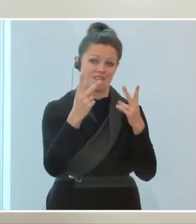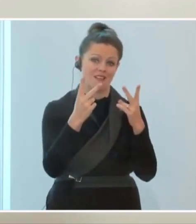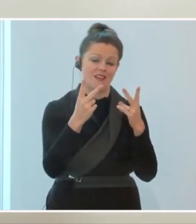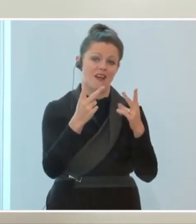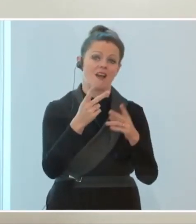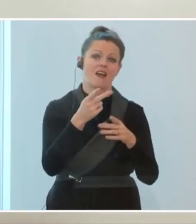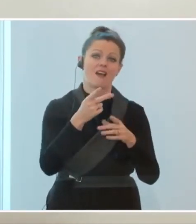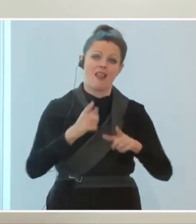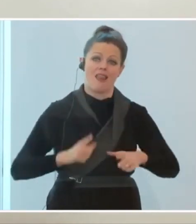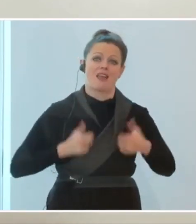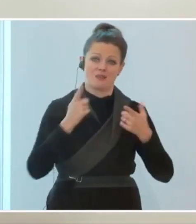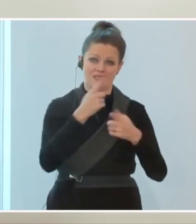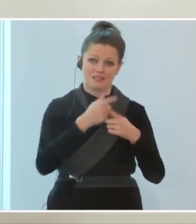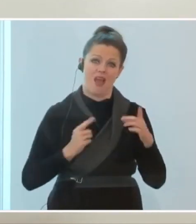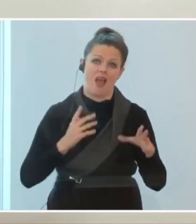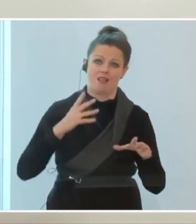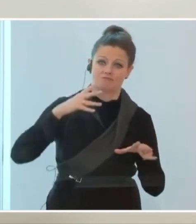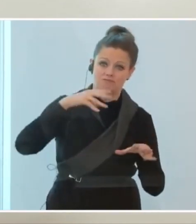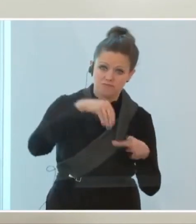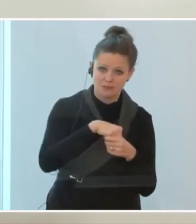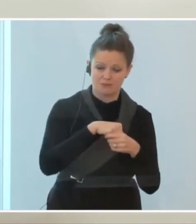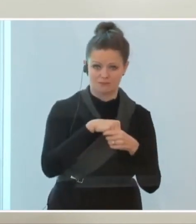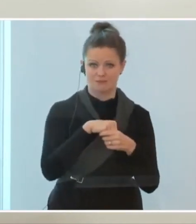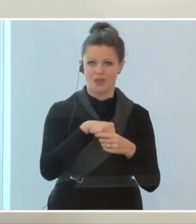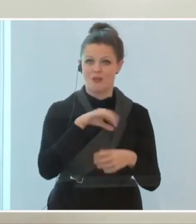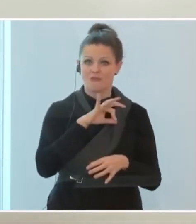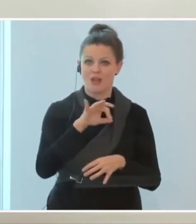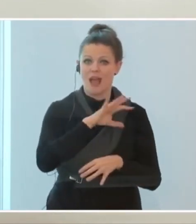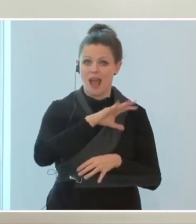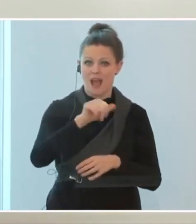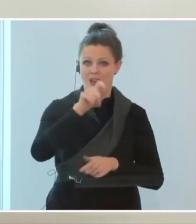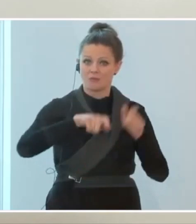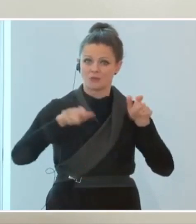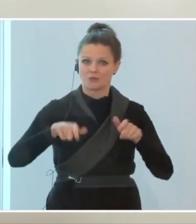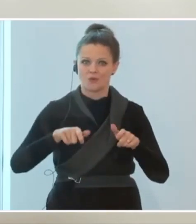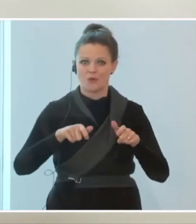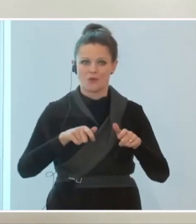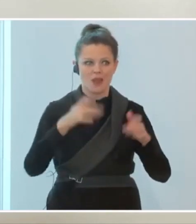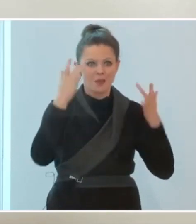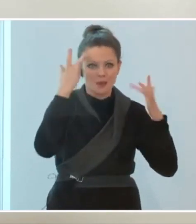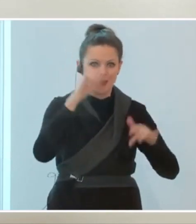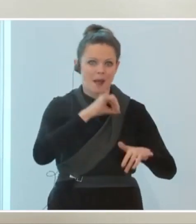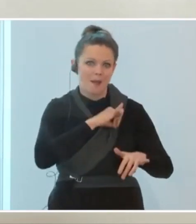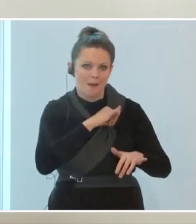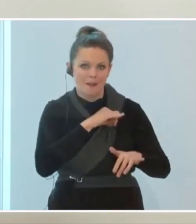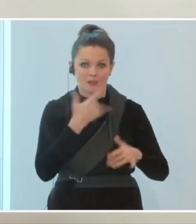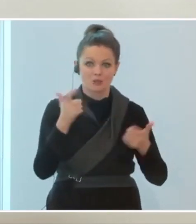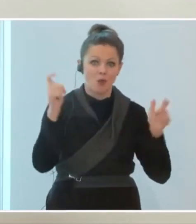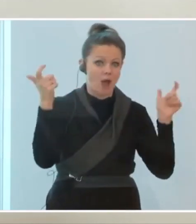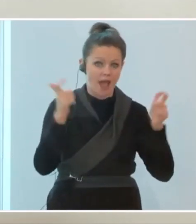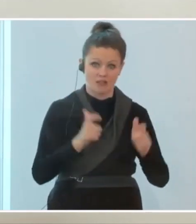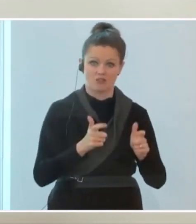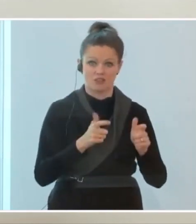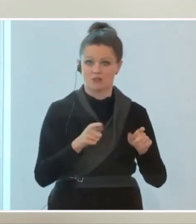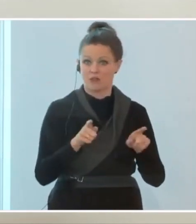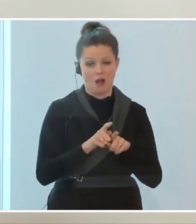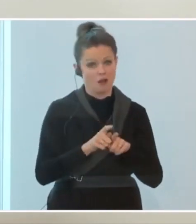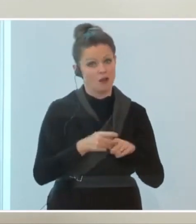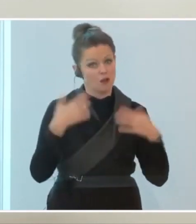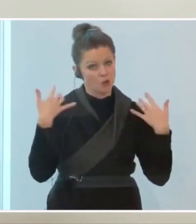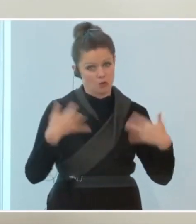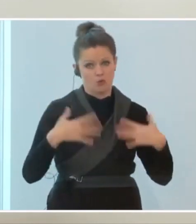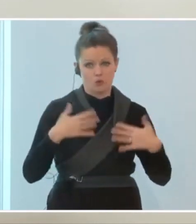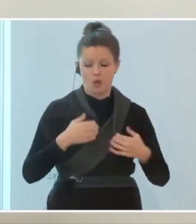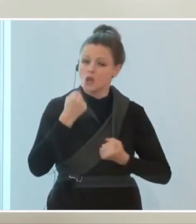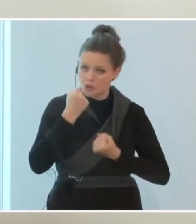sind und für alle kulturinteressierten sind diese Einschränkungen natürlich in gewisser Weise auch eine Zumutung.